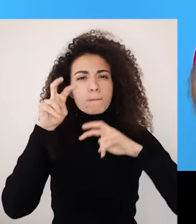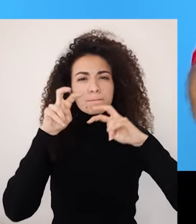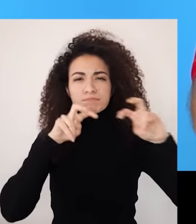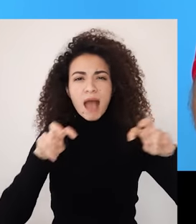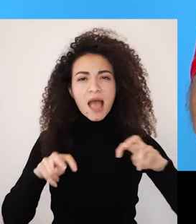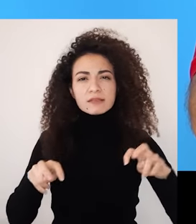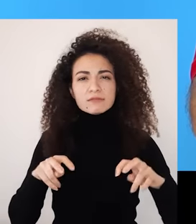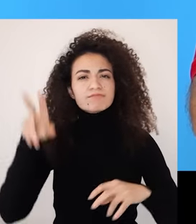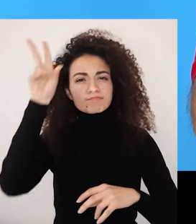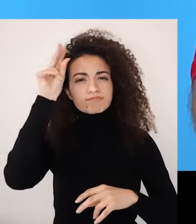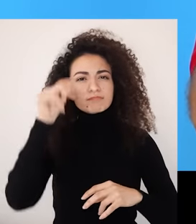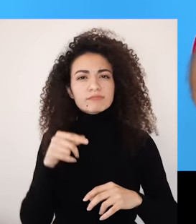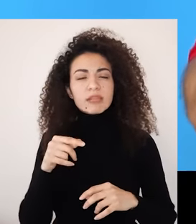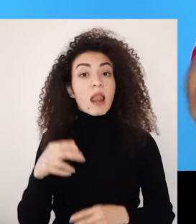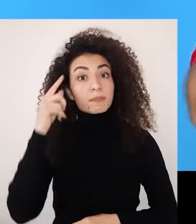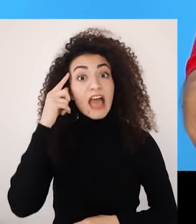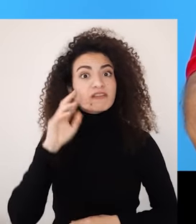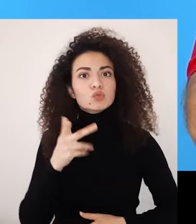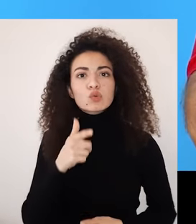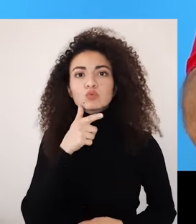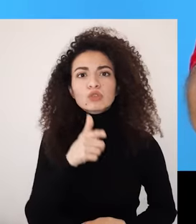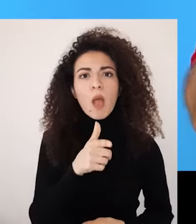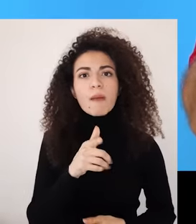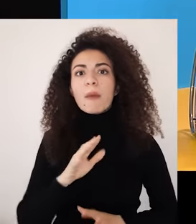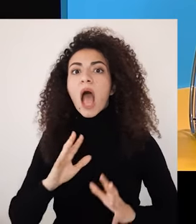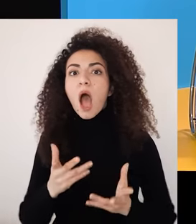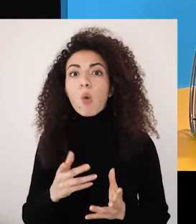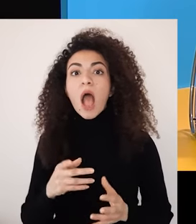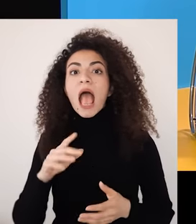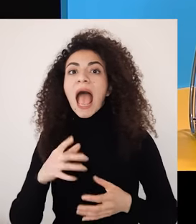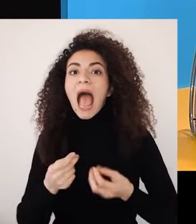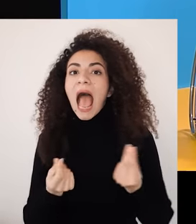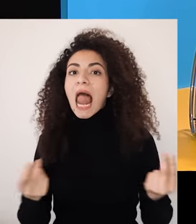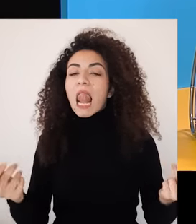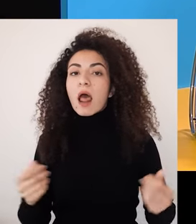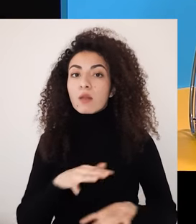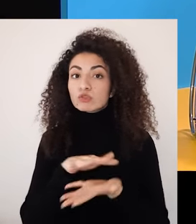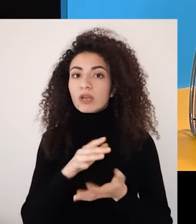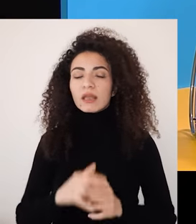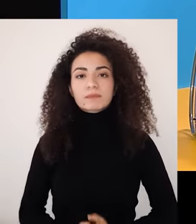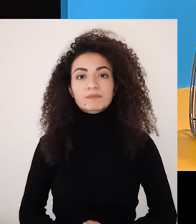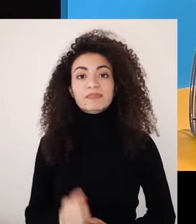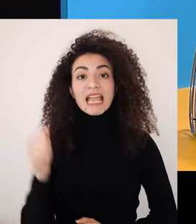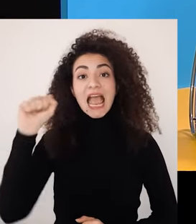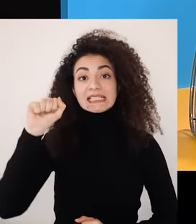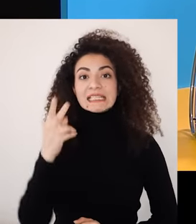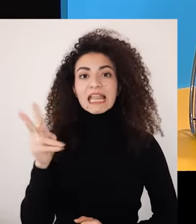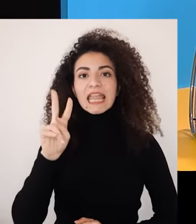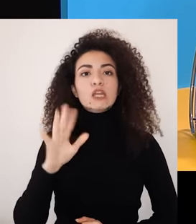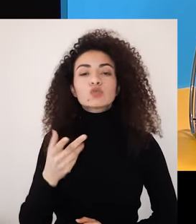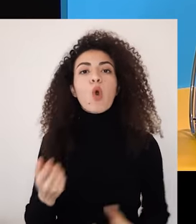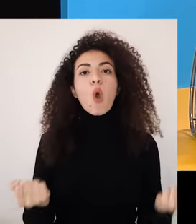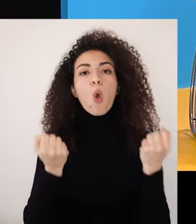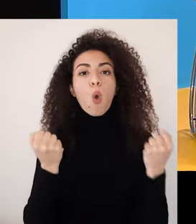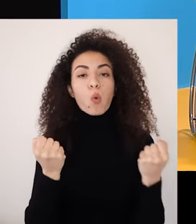الخطوات العملية اللي قمت فيها لمساعدة نفسك هل قمت مثلاً باتصال أو بمبادرة فتحت إليك باب أم عطتك